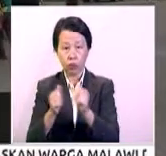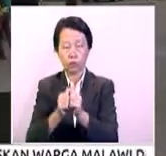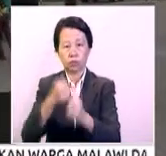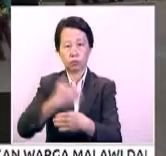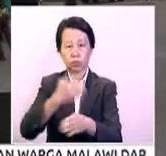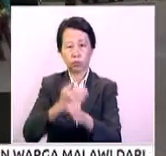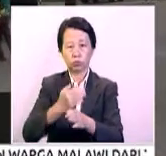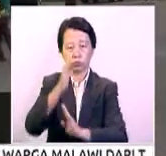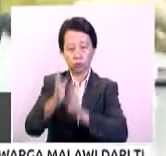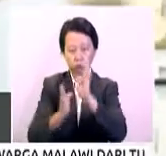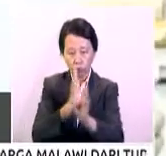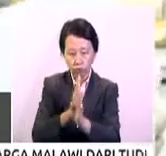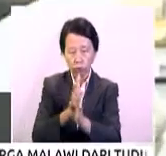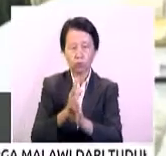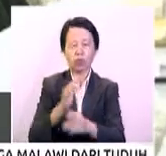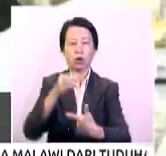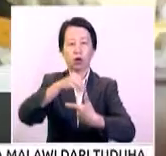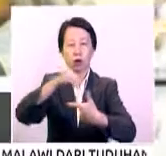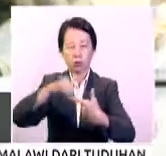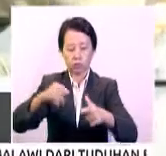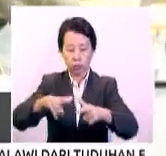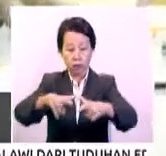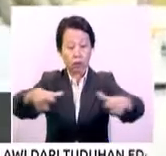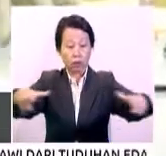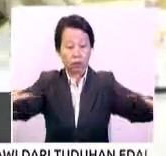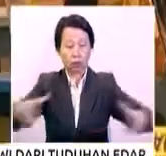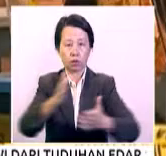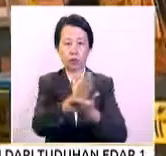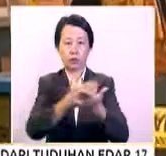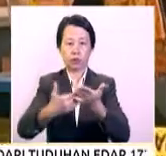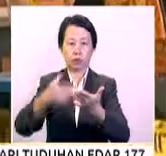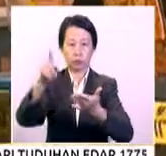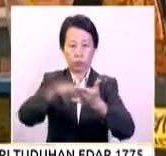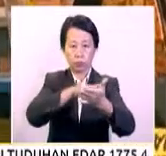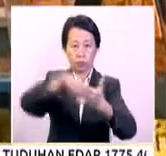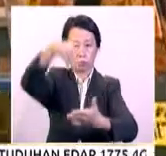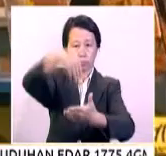geografi atau muka bumi atau keluasan bahagian pelaraya.